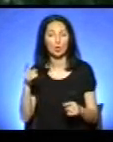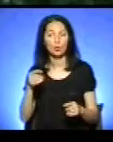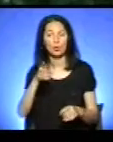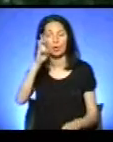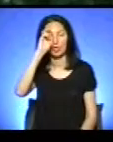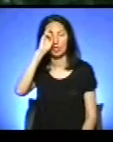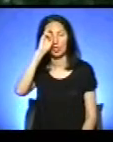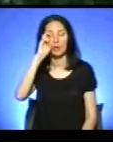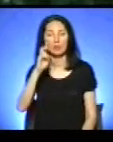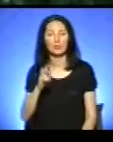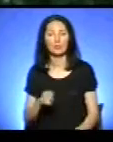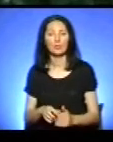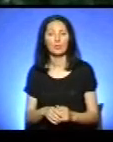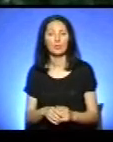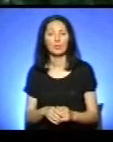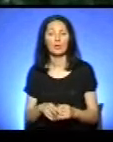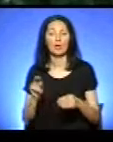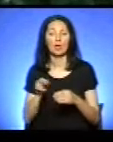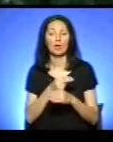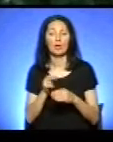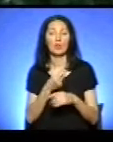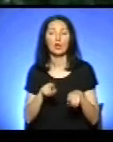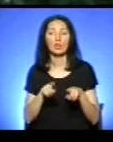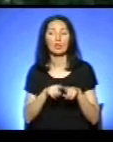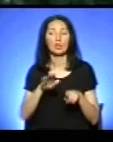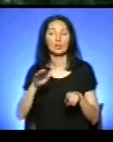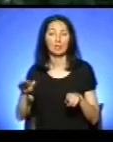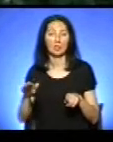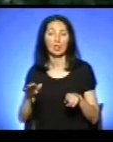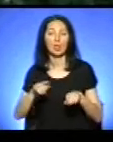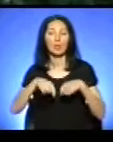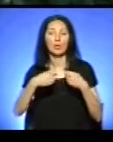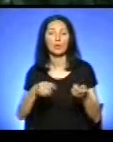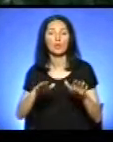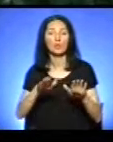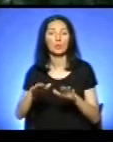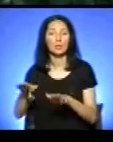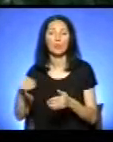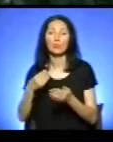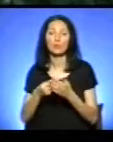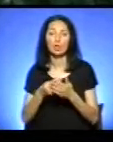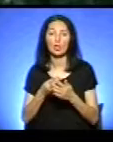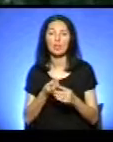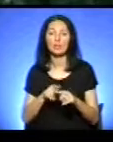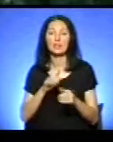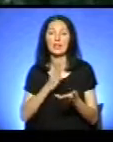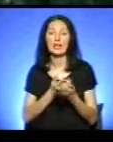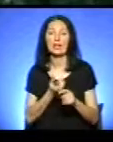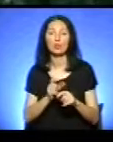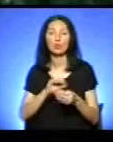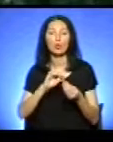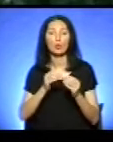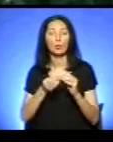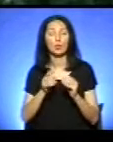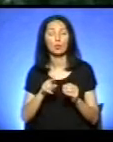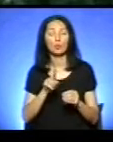лікування таких дітей на місцеві бюджети. Але це є дуже проблематично, тому що